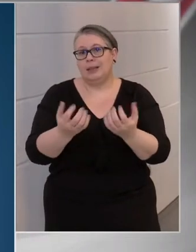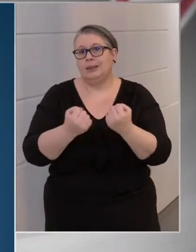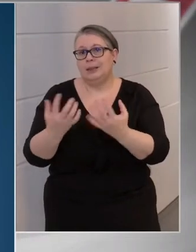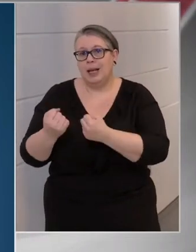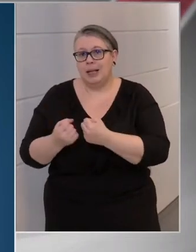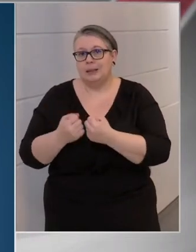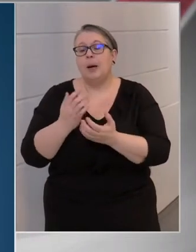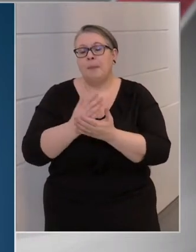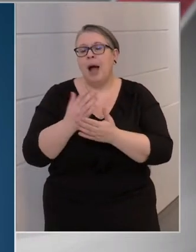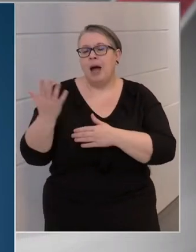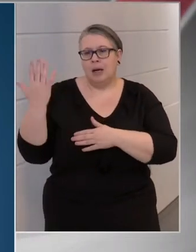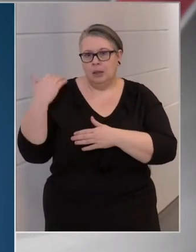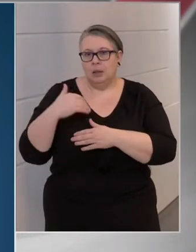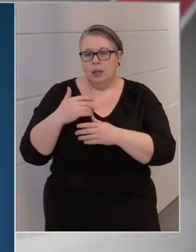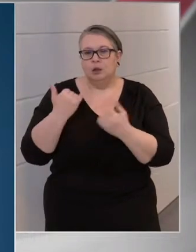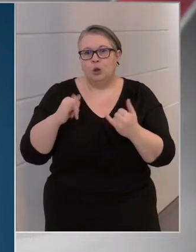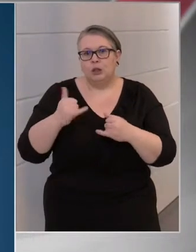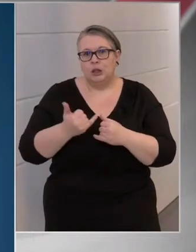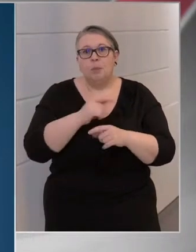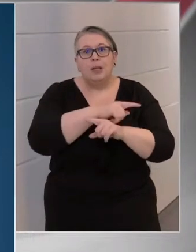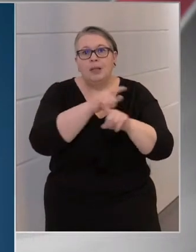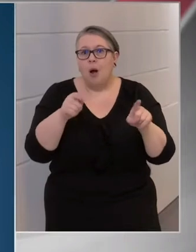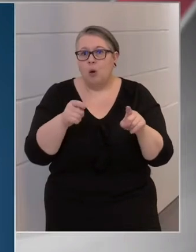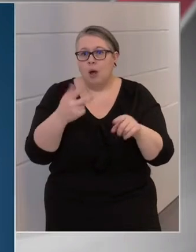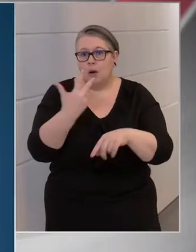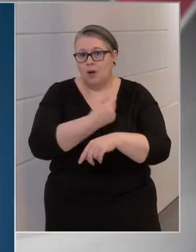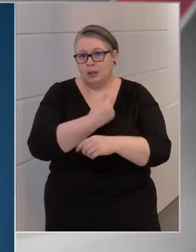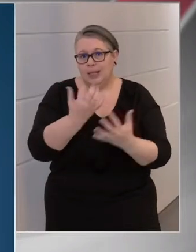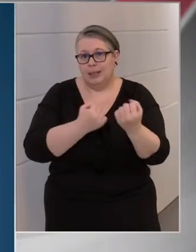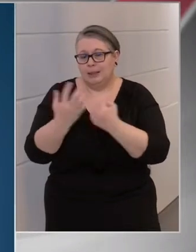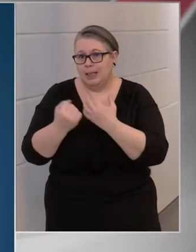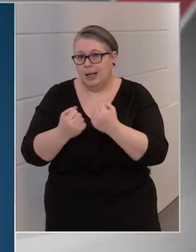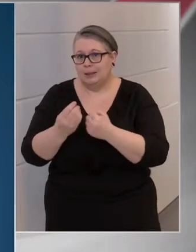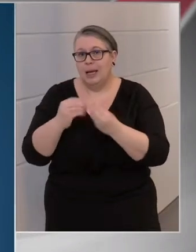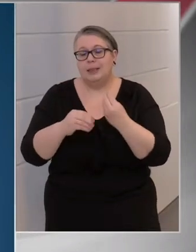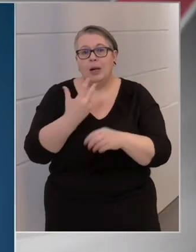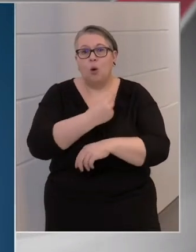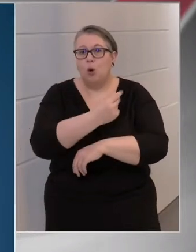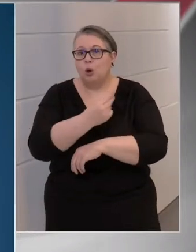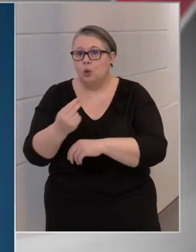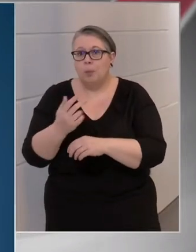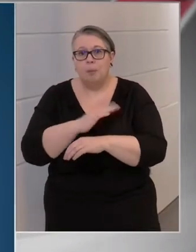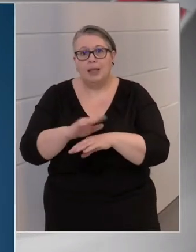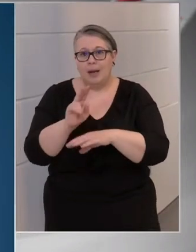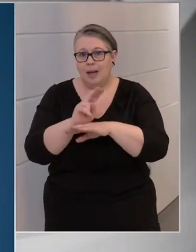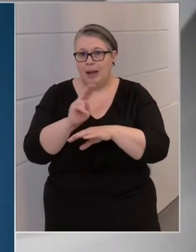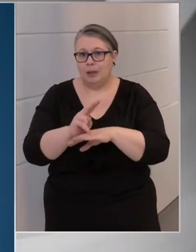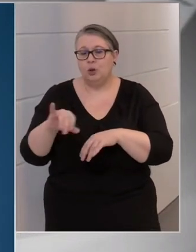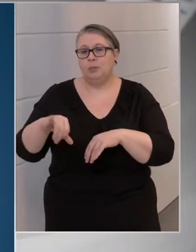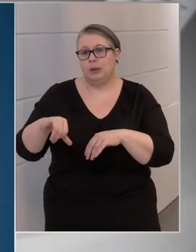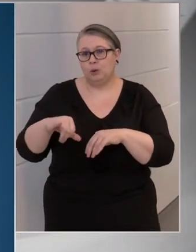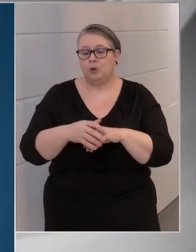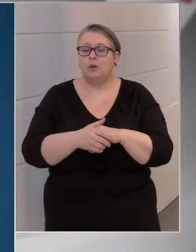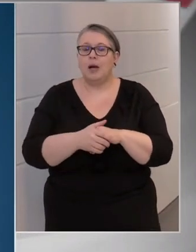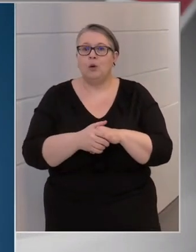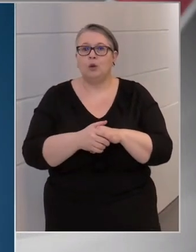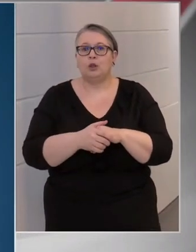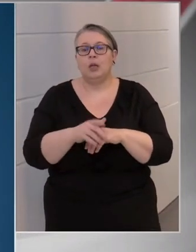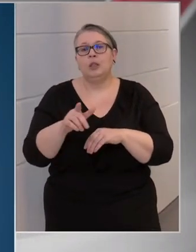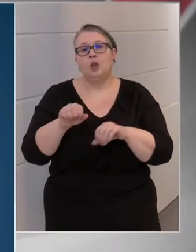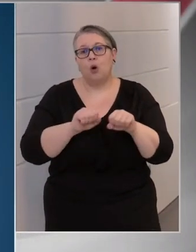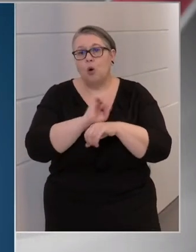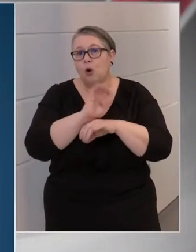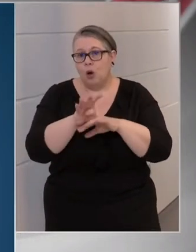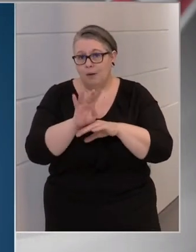be és szerzett be mindenhonnan vakcinát, ahonnan lehetséges, és ezért oltunk minden elnőrzött, biztonságos és a